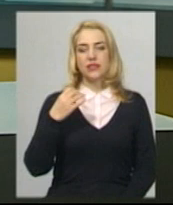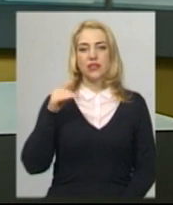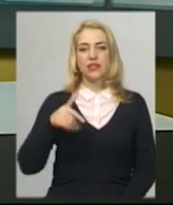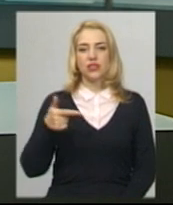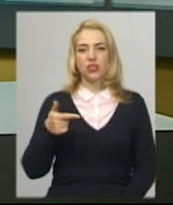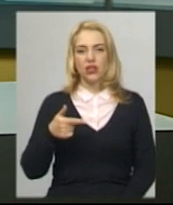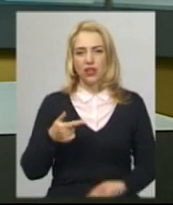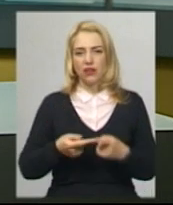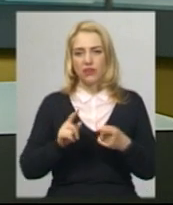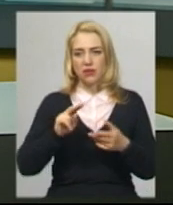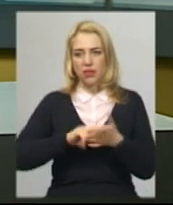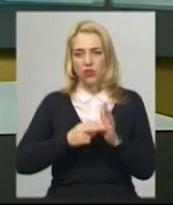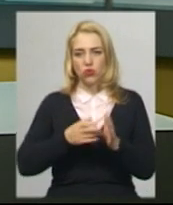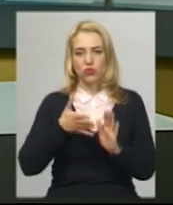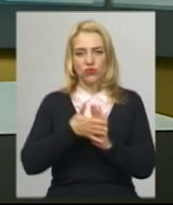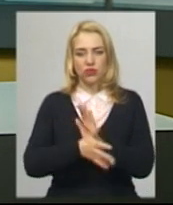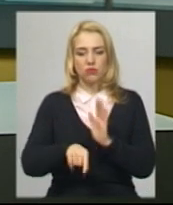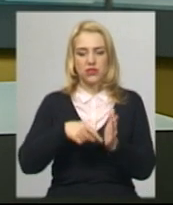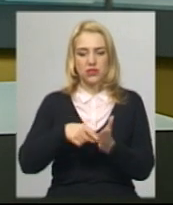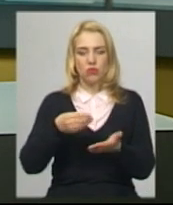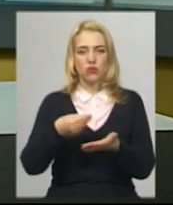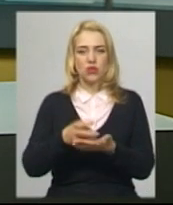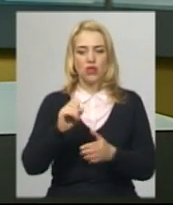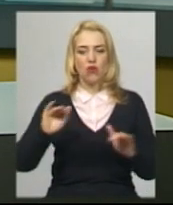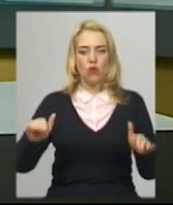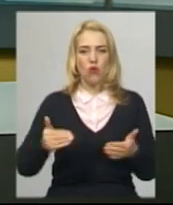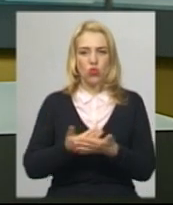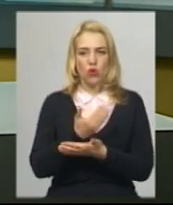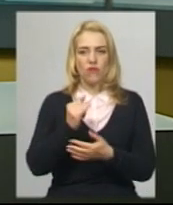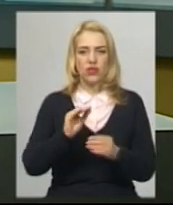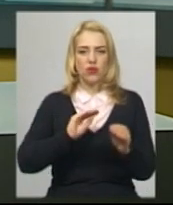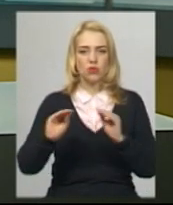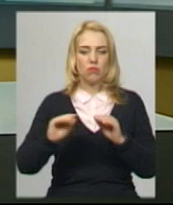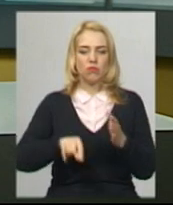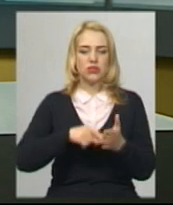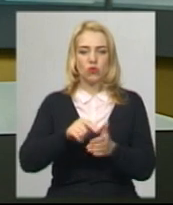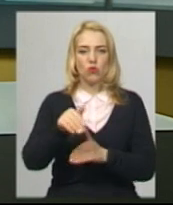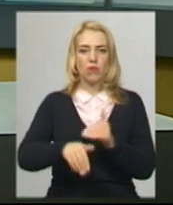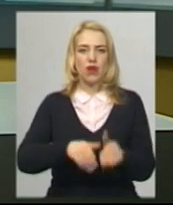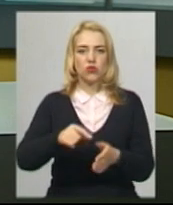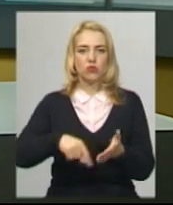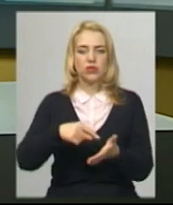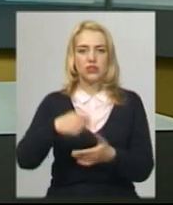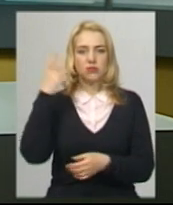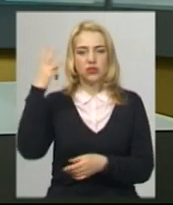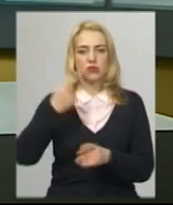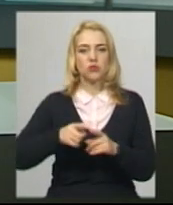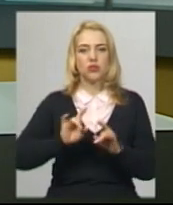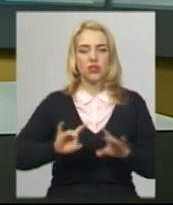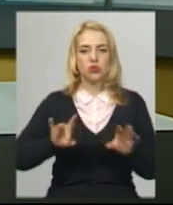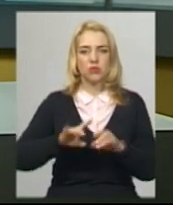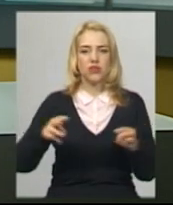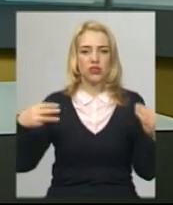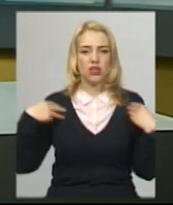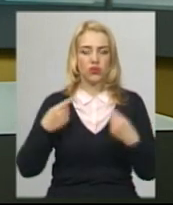гривень планують витратити з місцевого бюджету на оновлення і облаштування міського пляжу у Хмельницькому. Про це Суспільному розповів